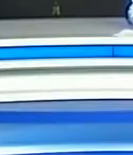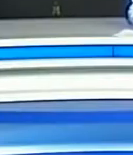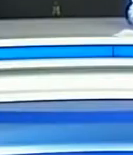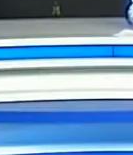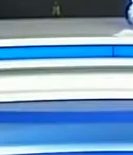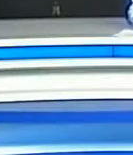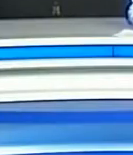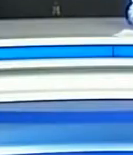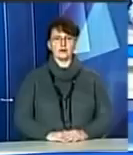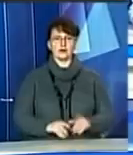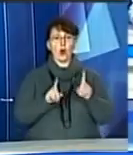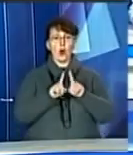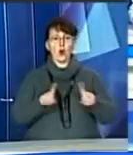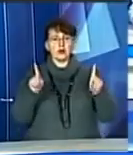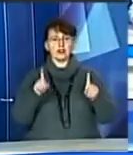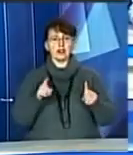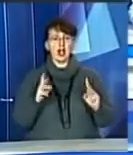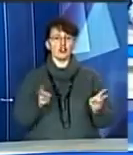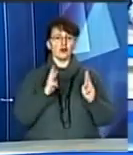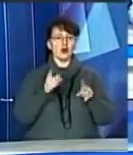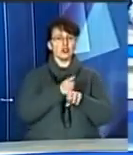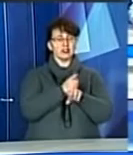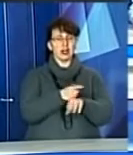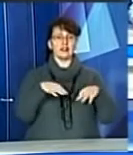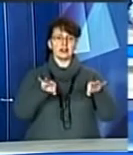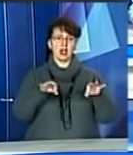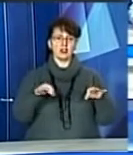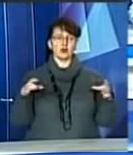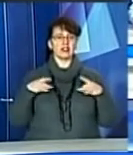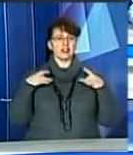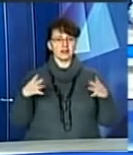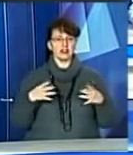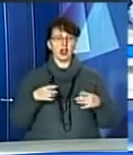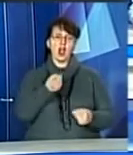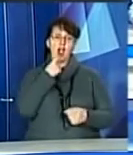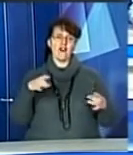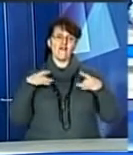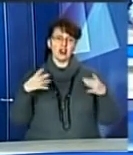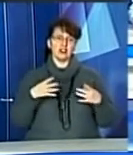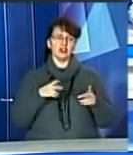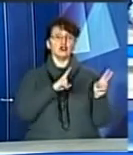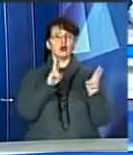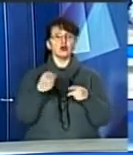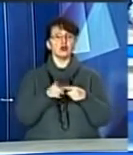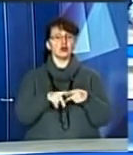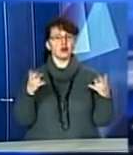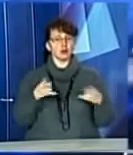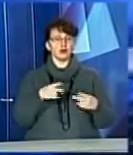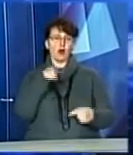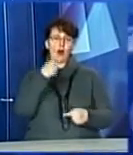Унікальний пожежний танк, транспортна свята та Великдень для тих, хто потребує. Про це говоримо за мить. Вітаємо вас!